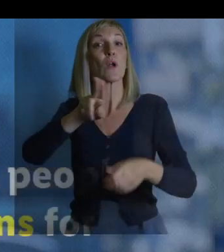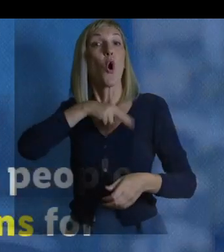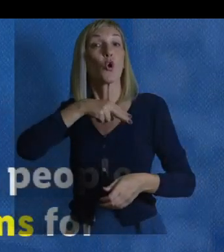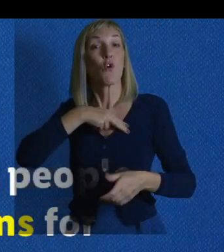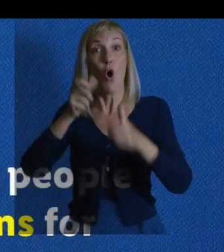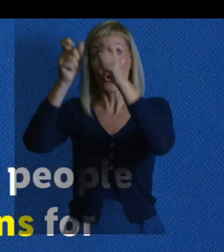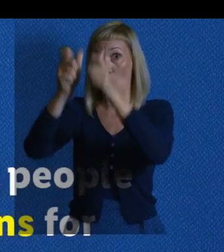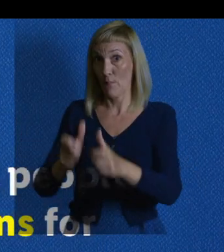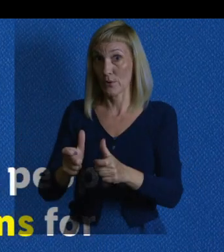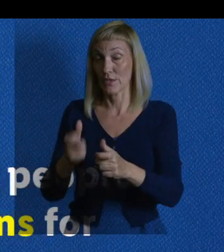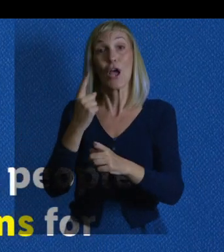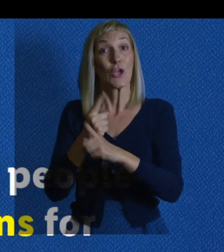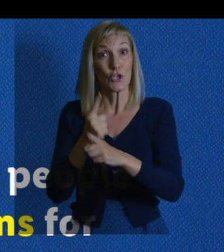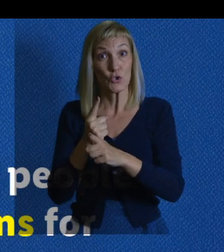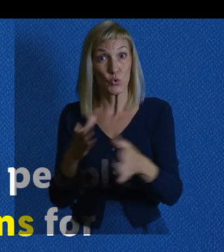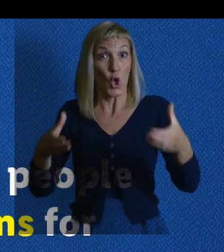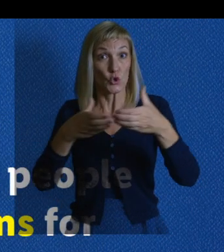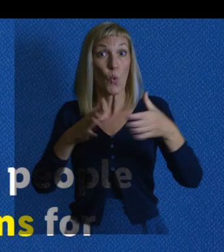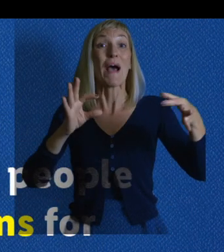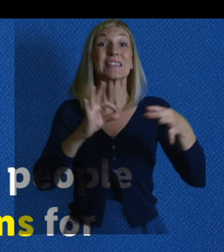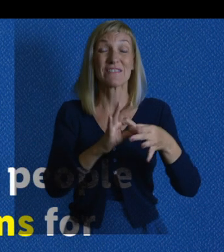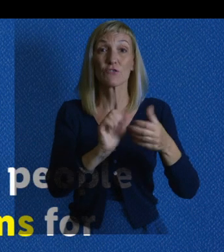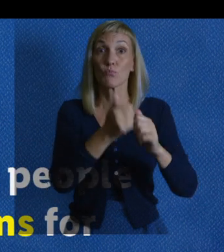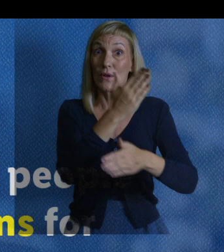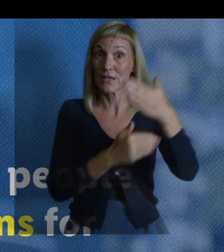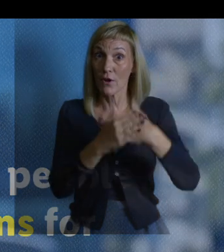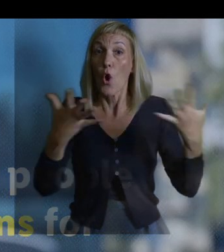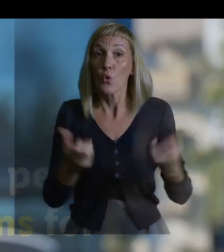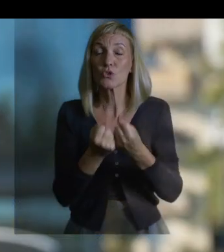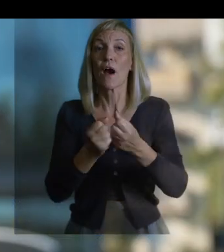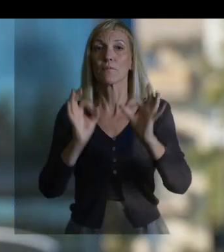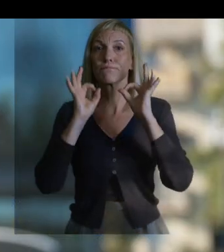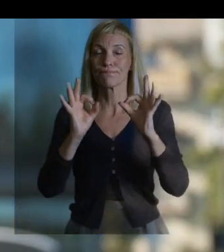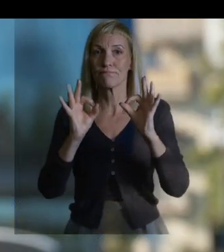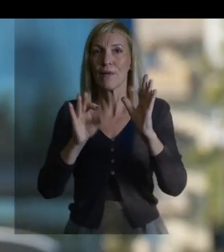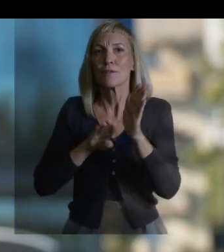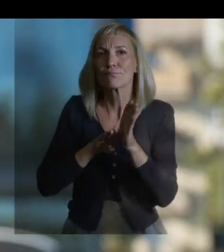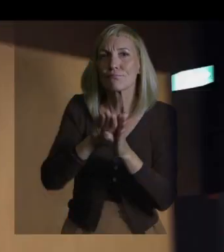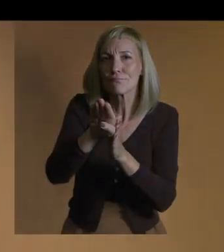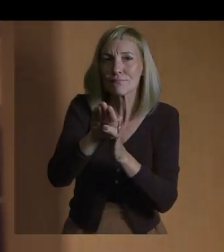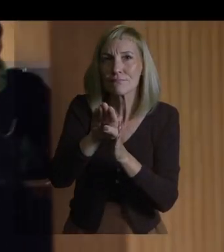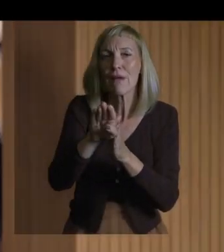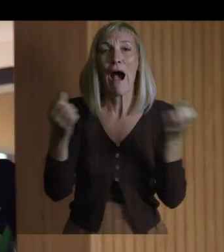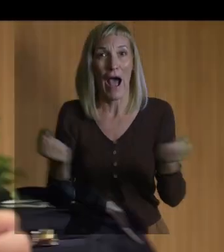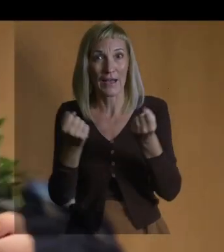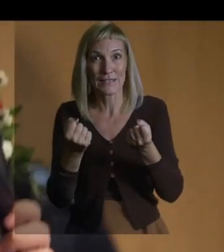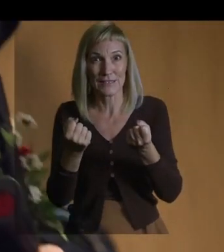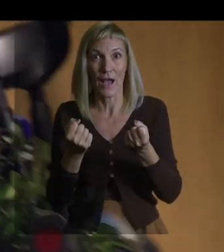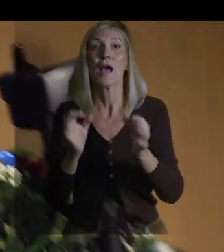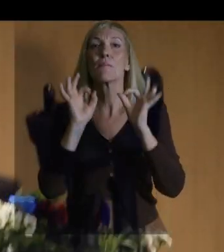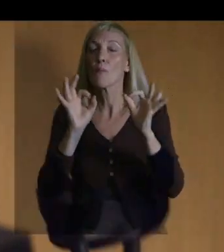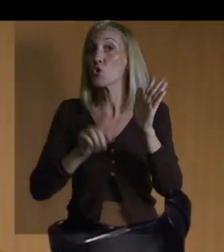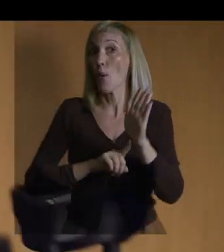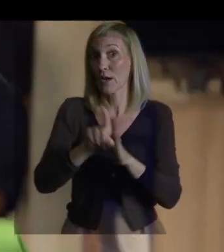smo v družbeno odgovorno podjetje in gled na zadnji skupaj zvezo v tak način ustvarjamo tudi prodorno kampanjo, ki je poskrbela